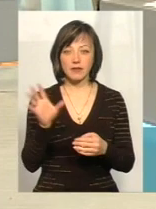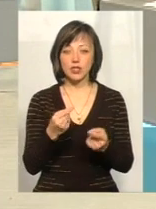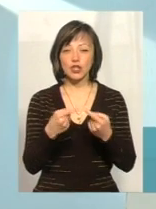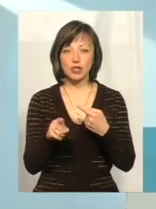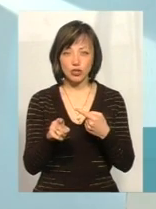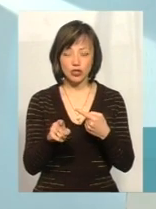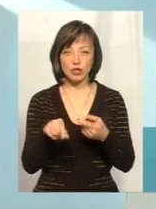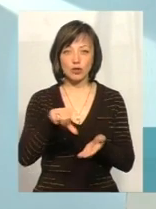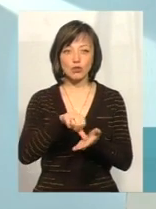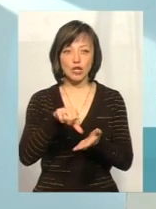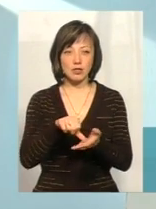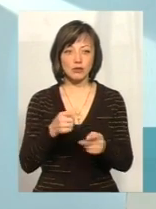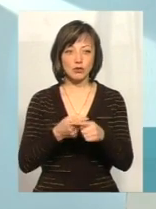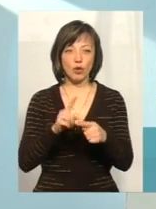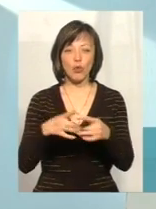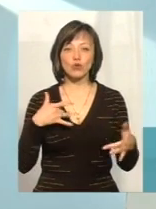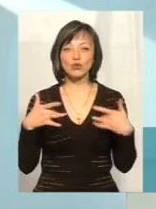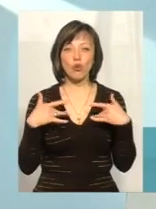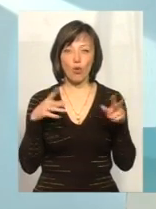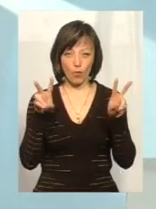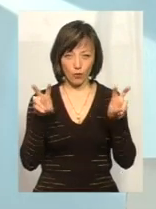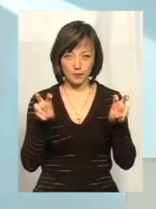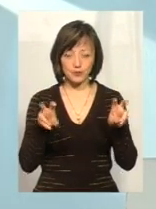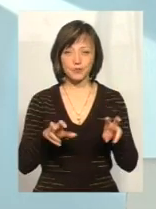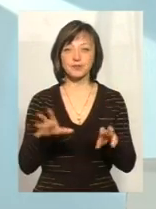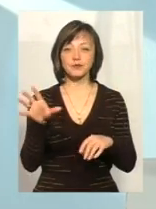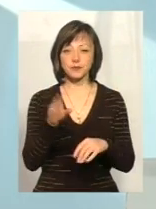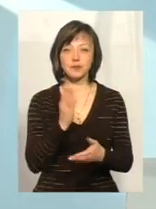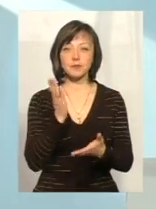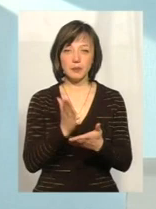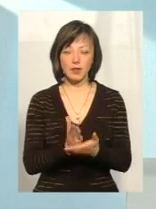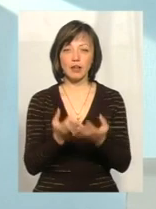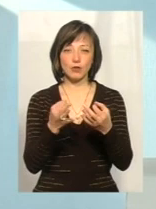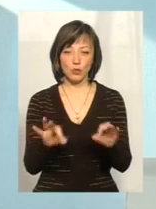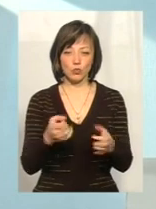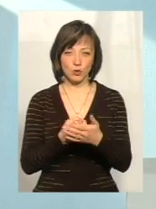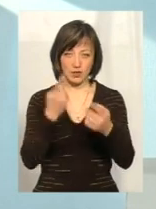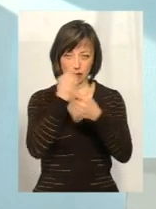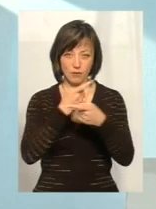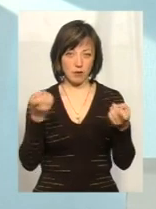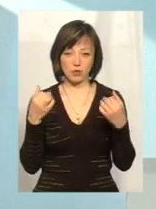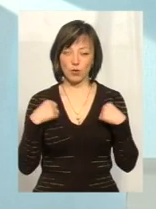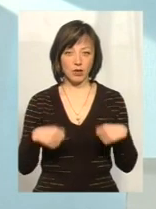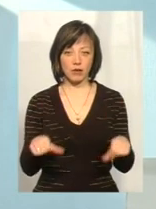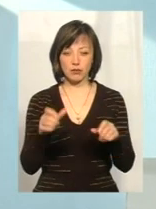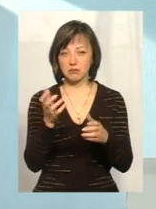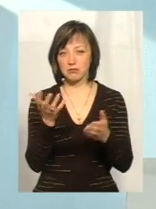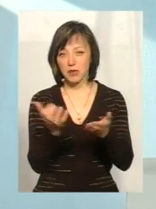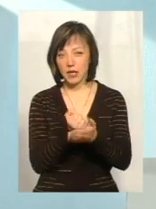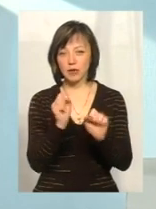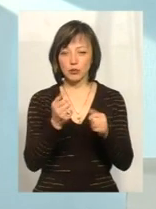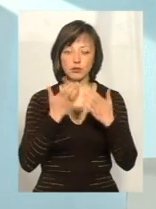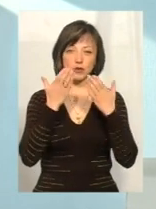інші, от учасники оцього шоу, як би можна сказати, вони мають доступ до цієї інформації, вони спокійно можуть володіти цією